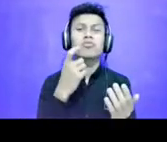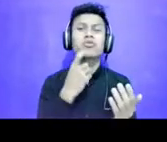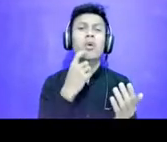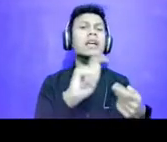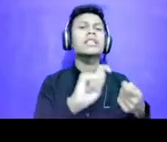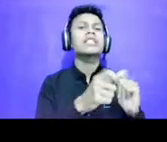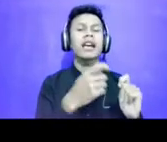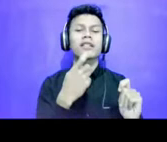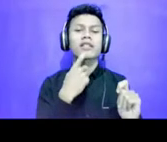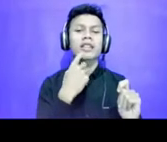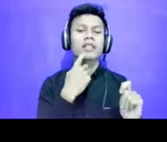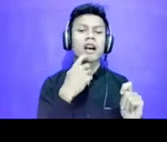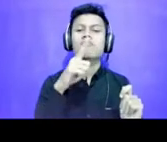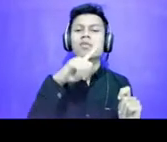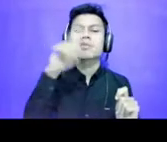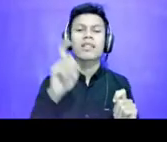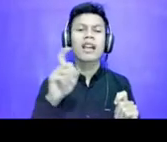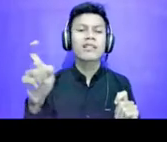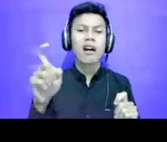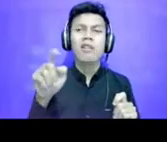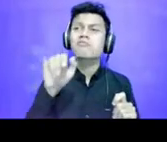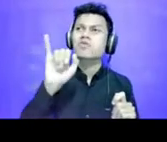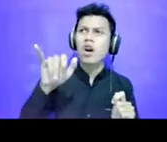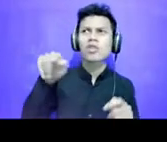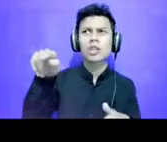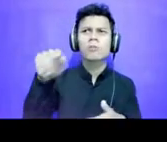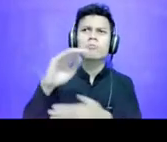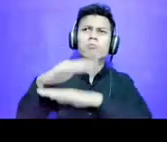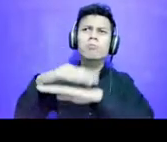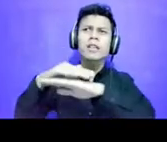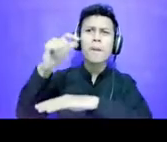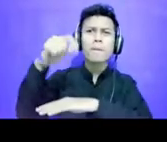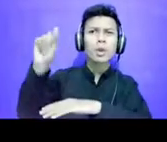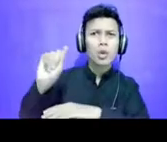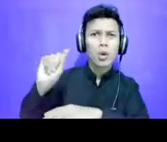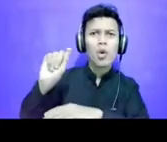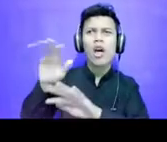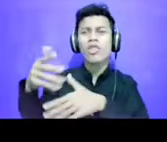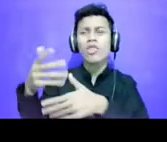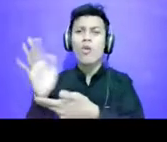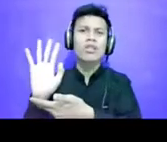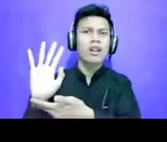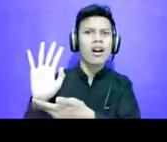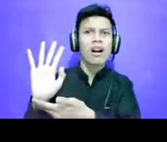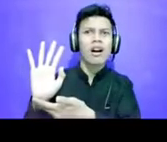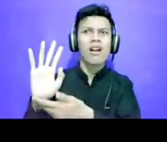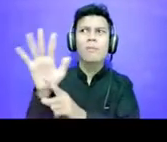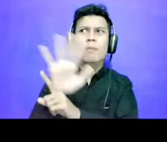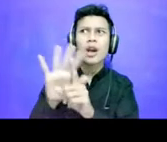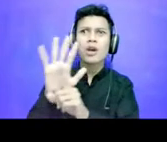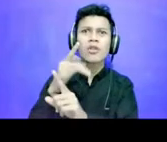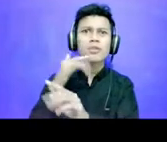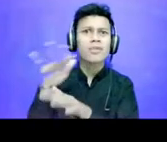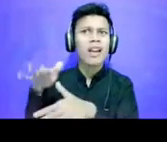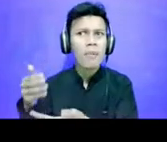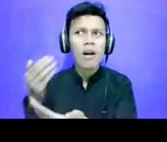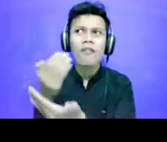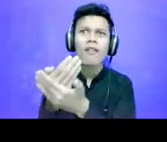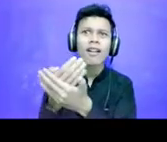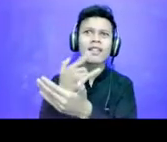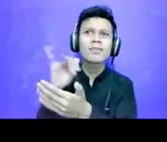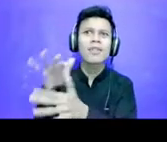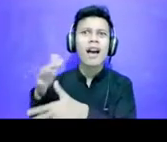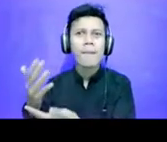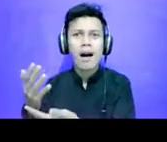angka Mempertanyakan angka apakah ini benar Faktanya seperti apa Backgroundnya seperti apa Nah itu yang